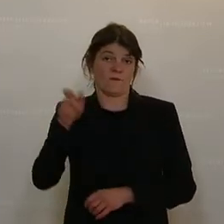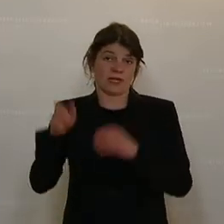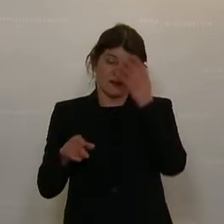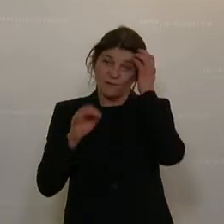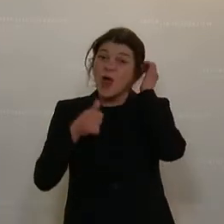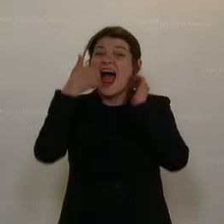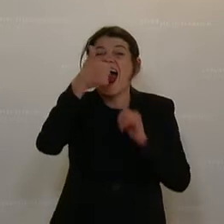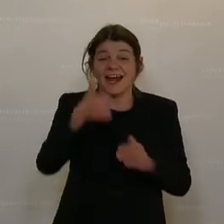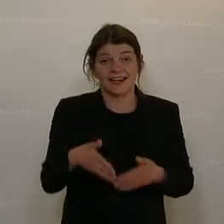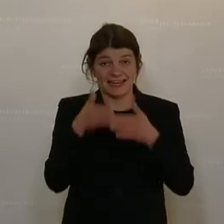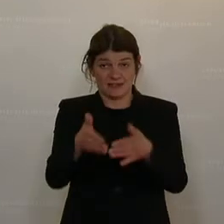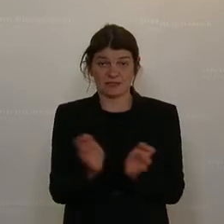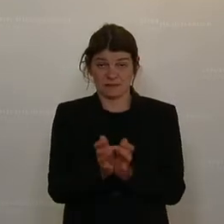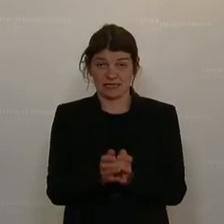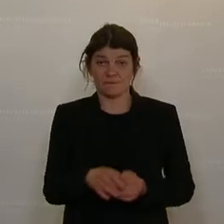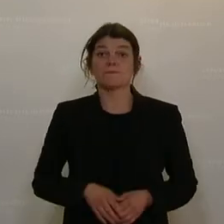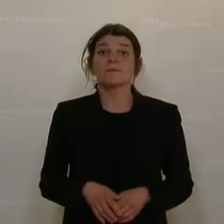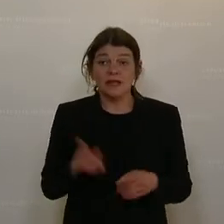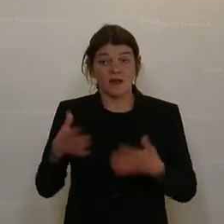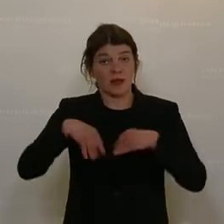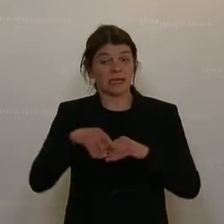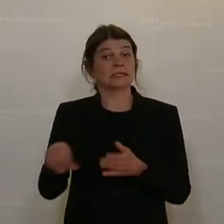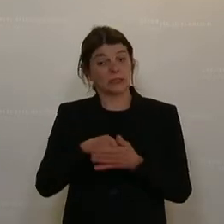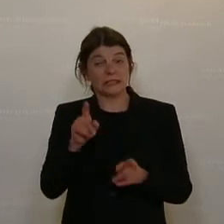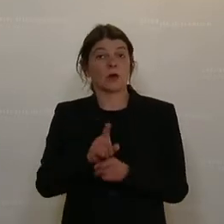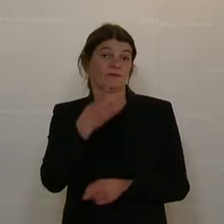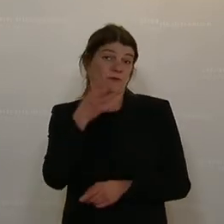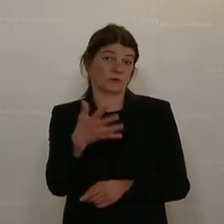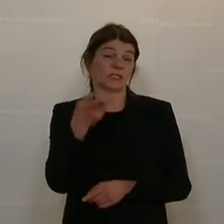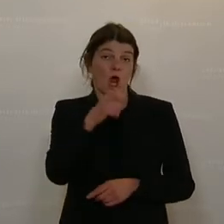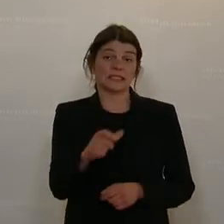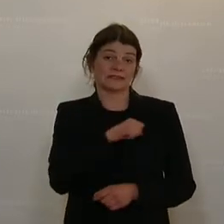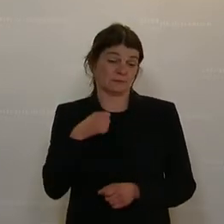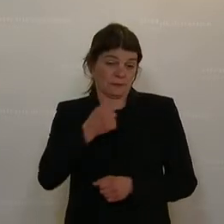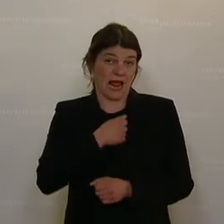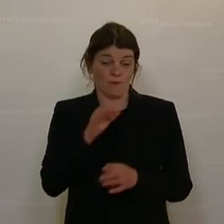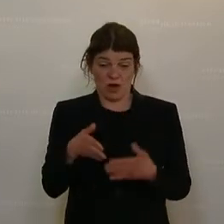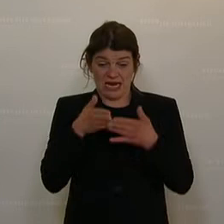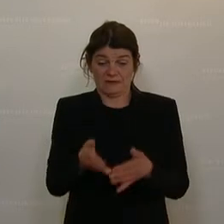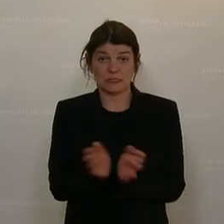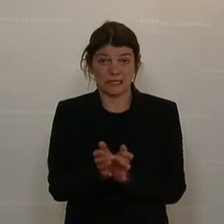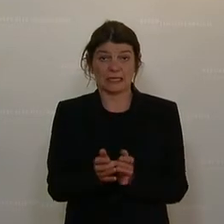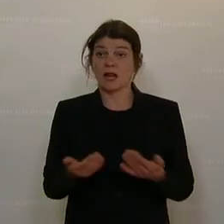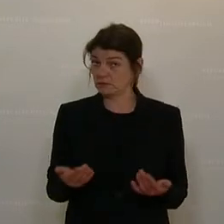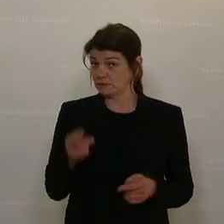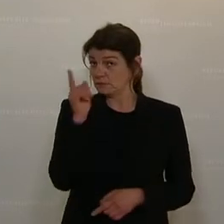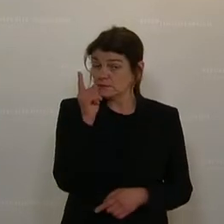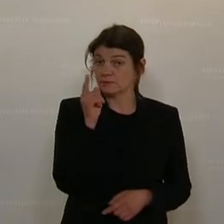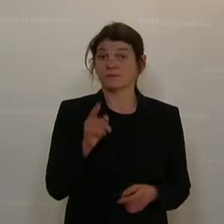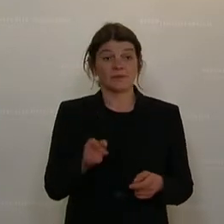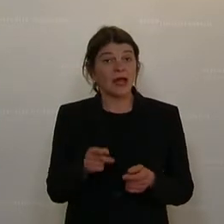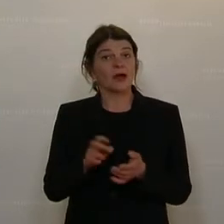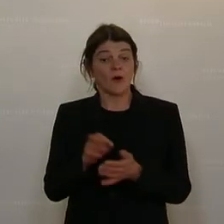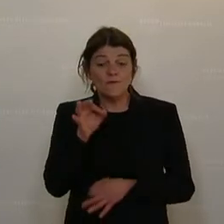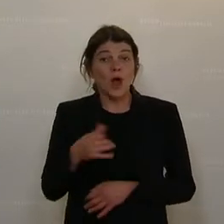Für ein Hilfsmittel. Die Familie zahlt nur immer 450 Euro selbst beeilt für ein Hilfsmittel. Das zusätzlich möchte ich jetzt nur erwähnen,